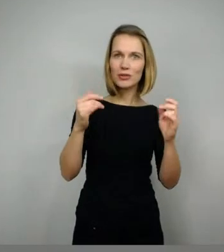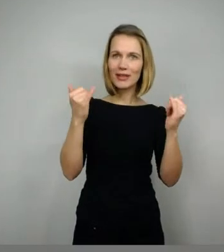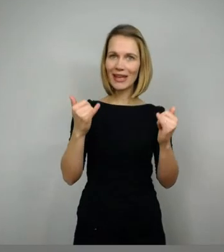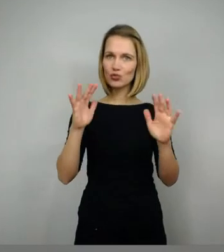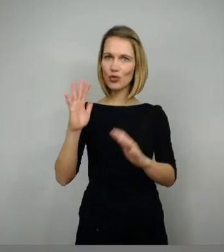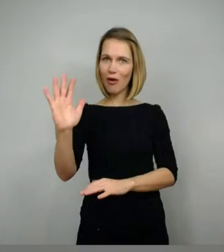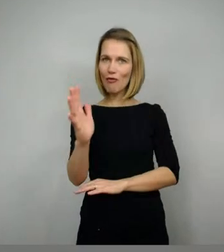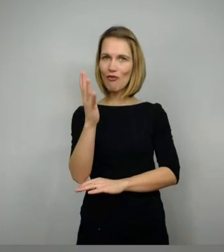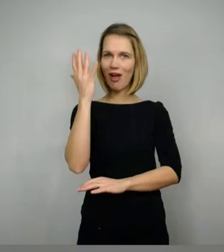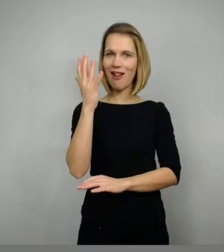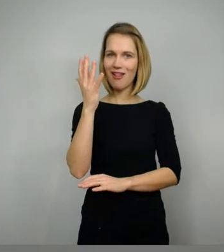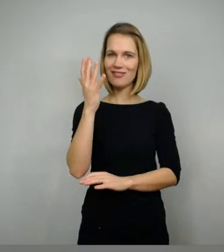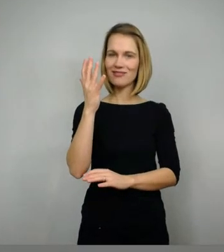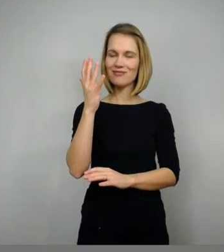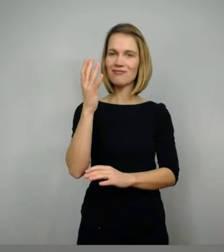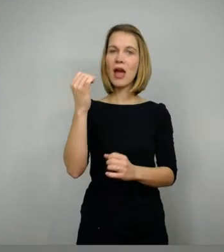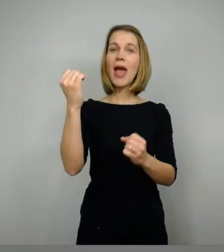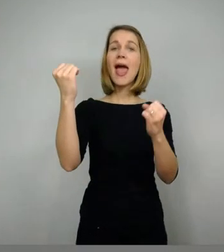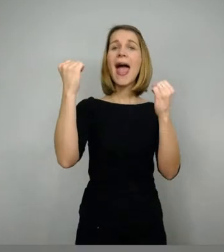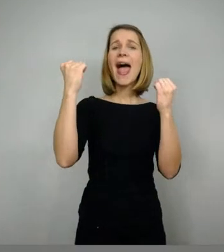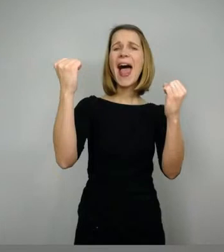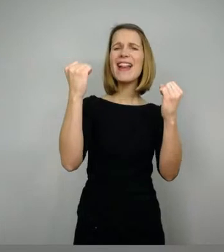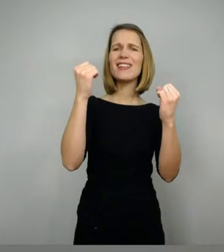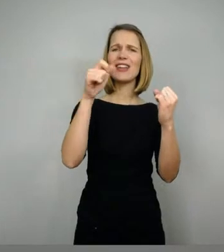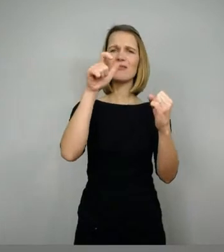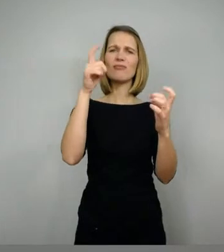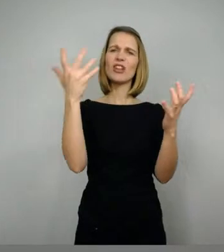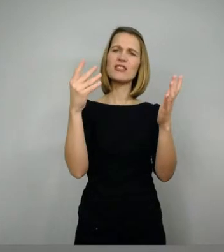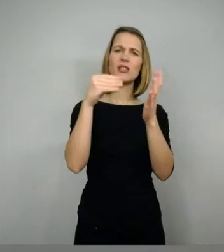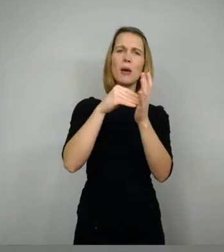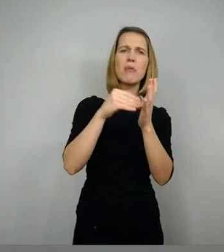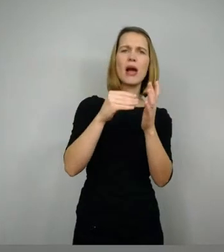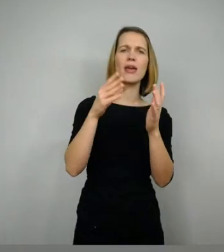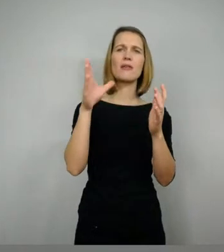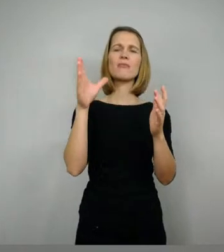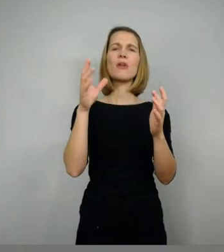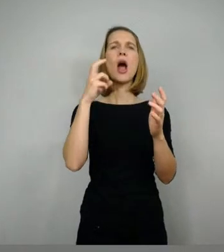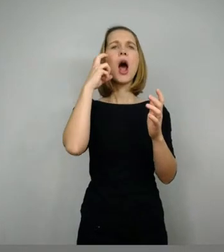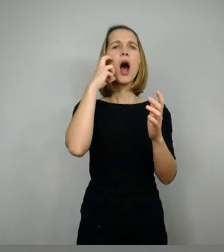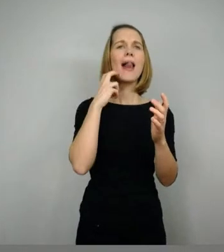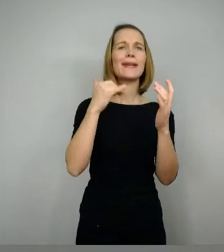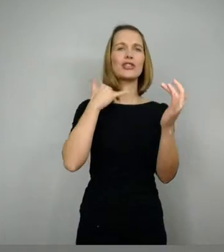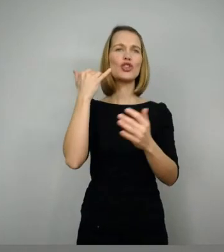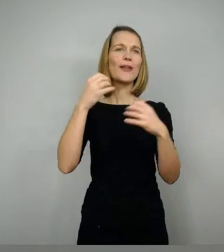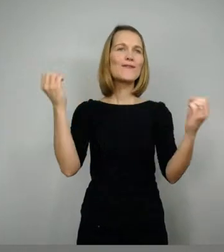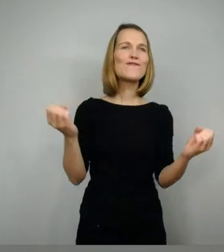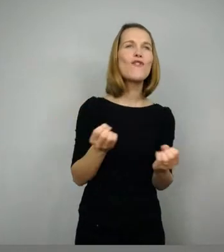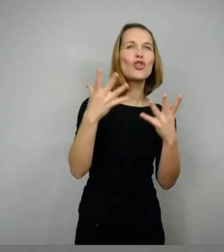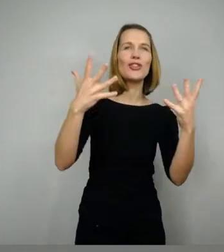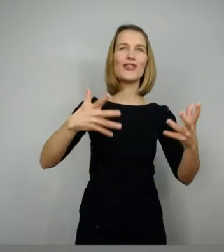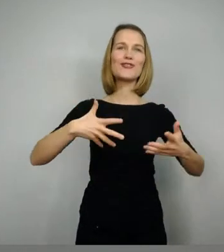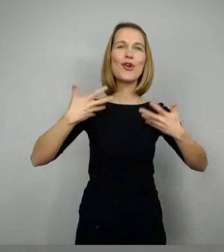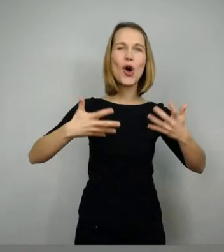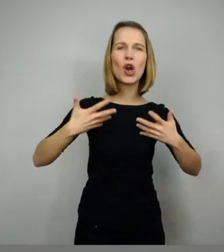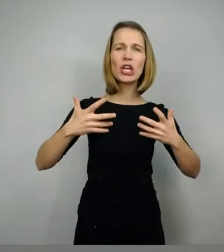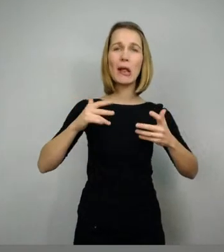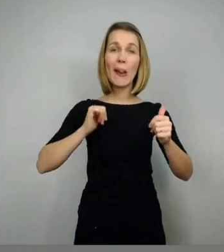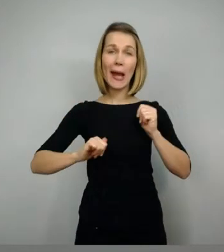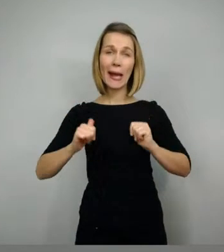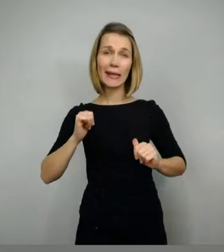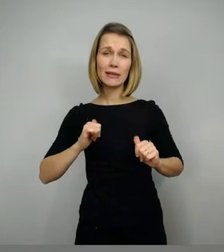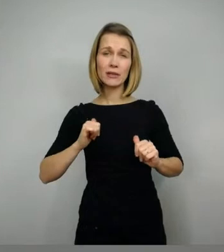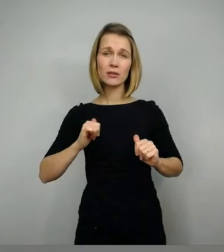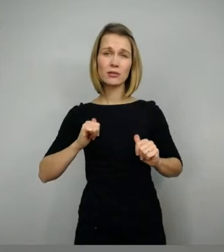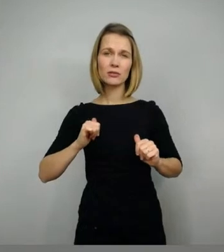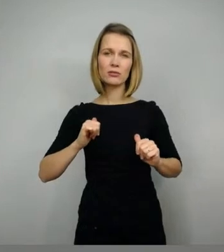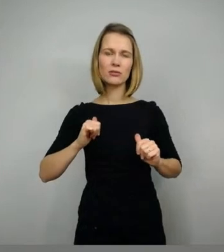Elemente der Heldenepik, ja, Helden, alte Geschichten, Wunder, Freude und Leid, unseren Superheldengeschichten gar nicht mal